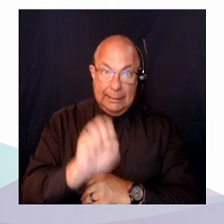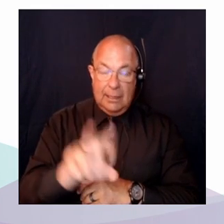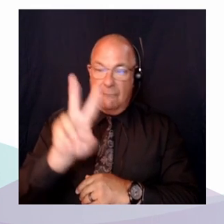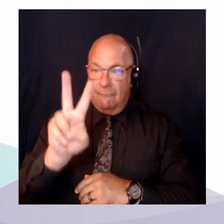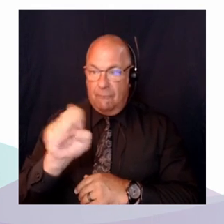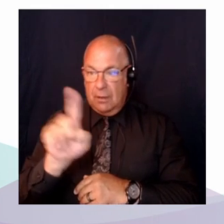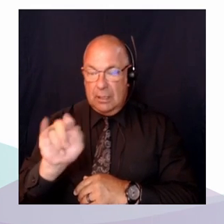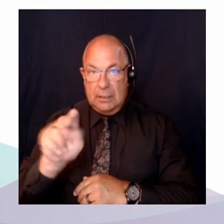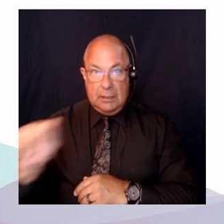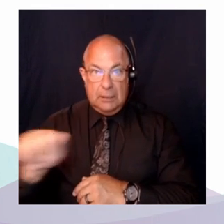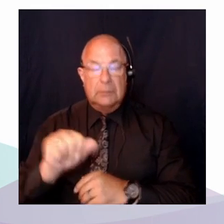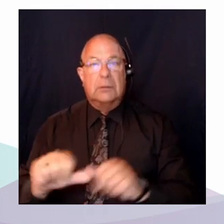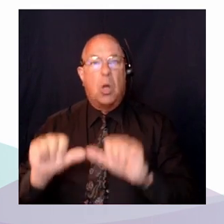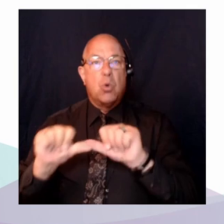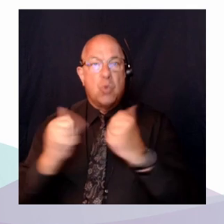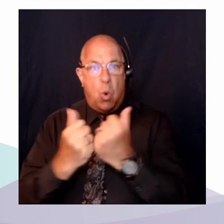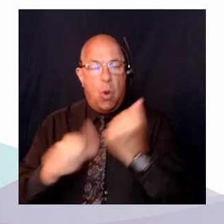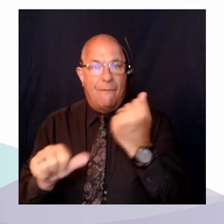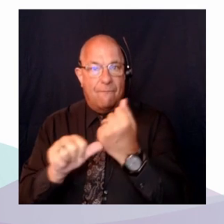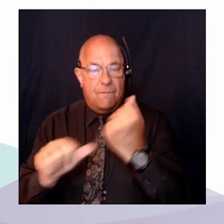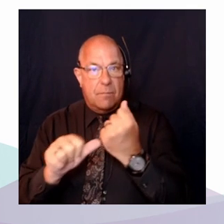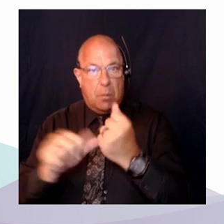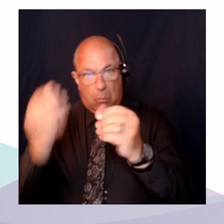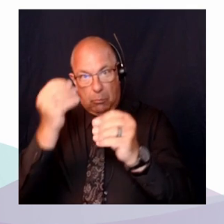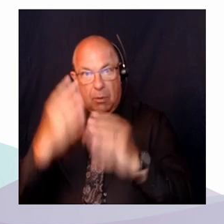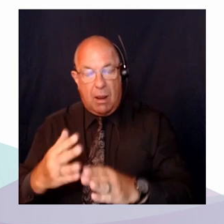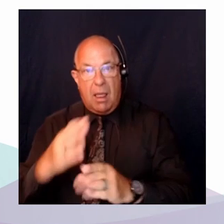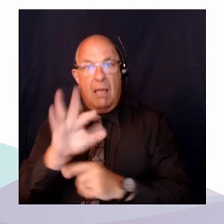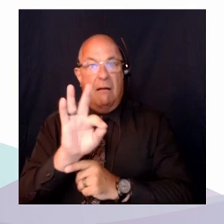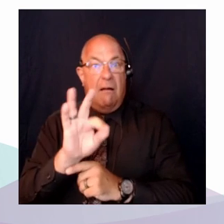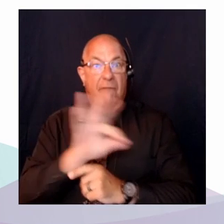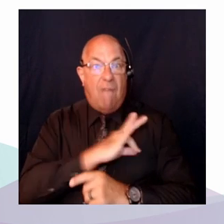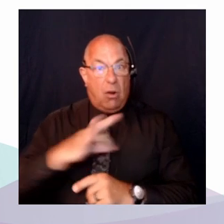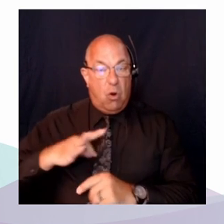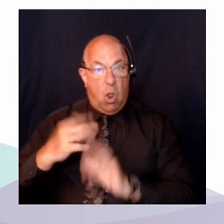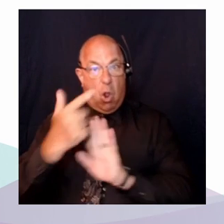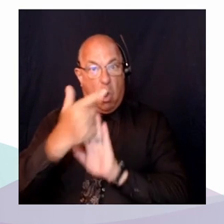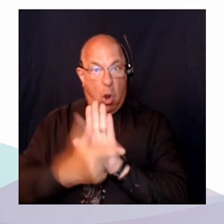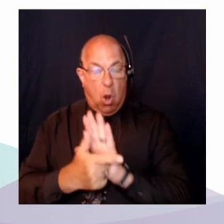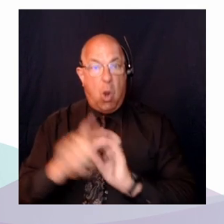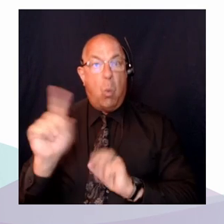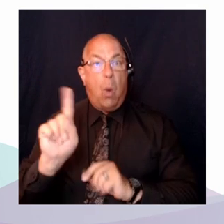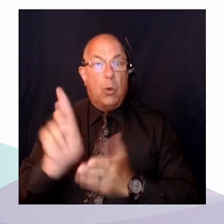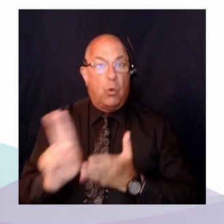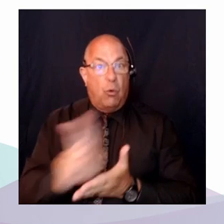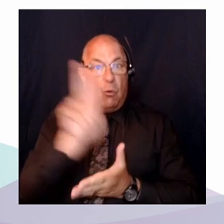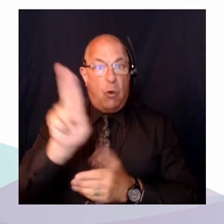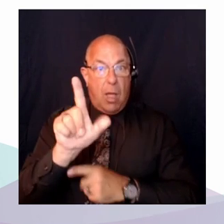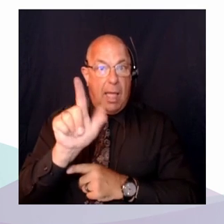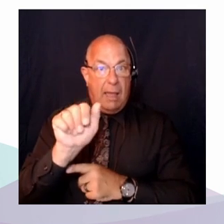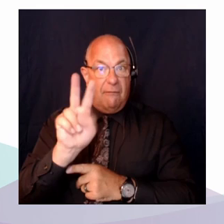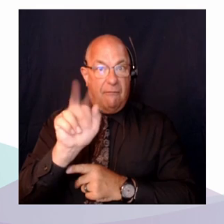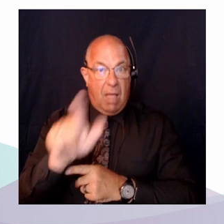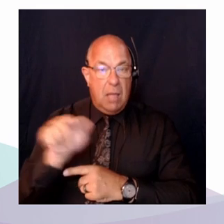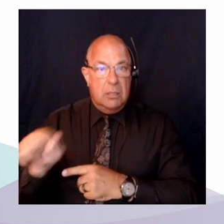de droit de l'Université Laval et spécialisée dans les injustices socio-économiques et de santé.